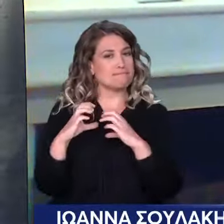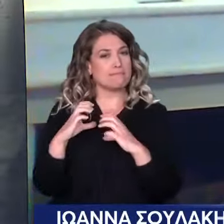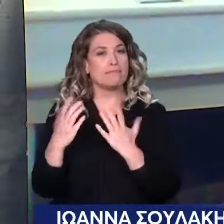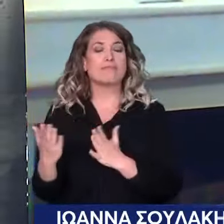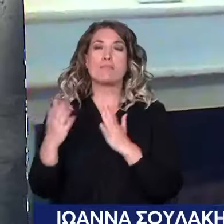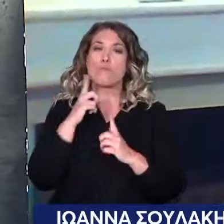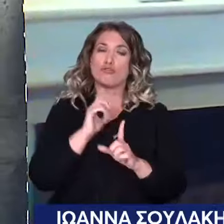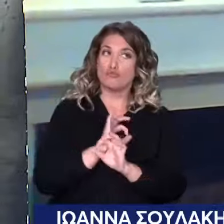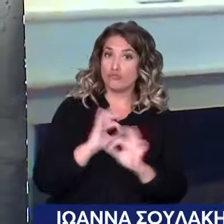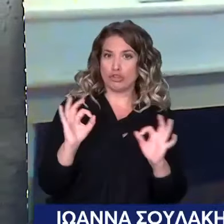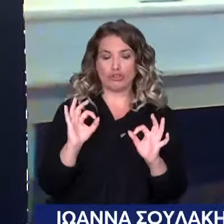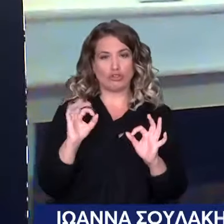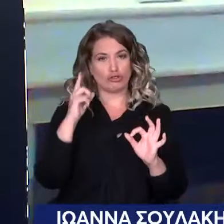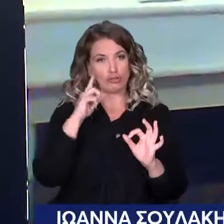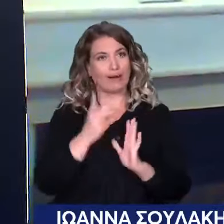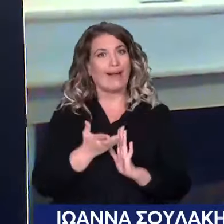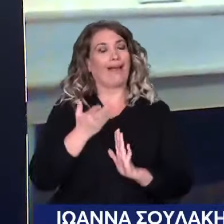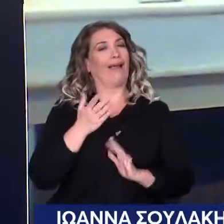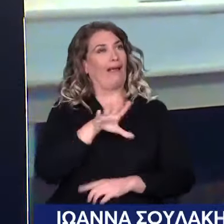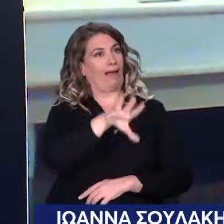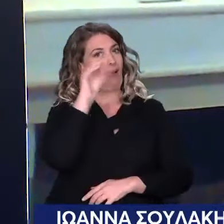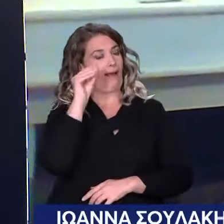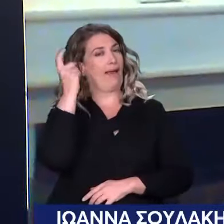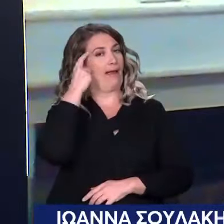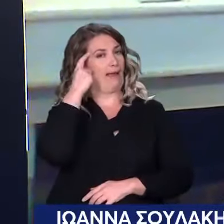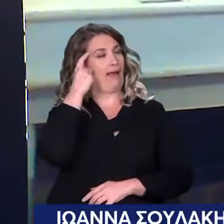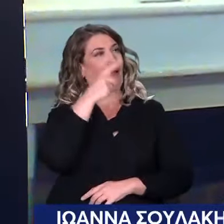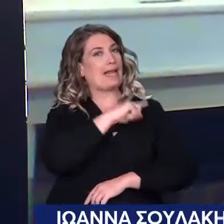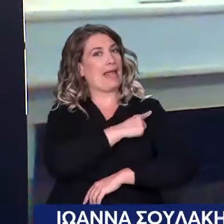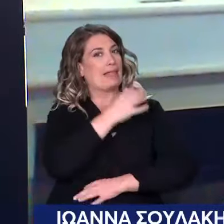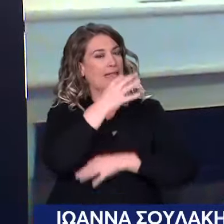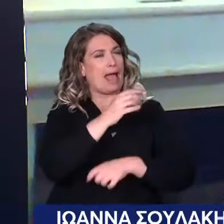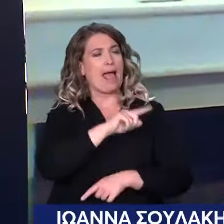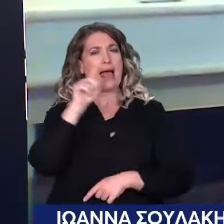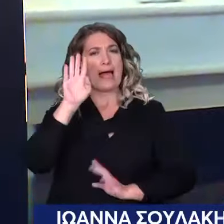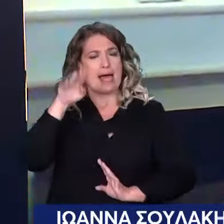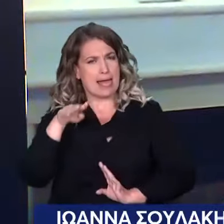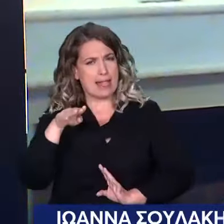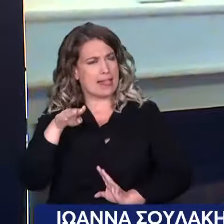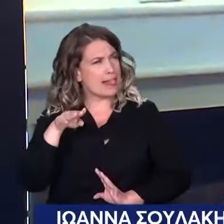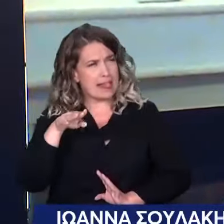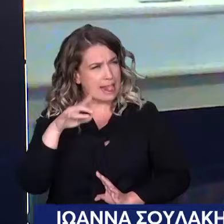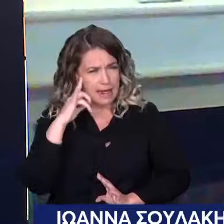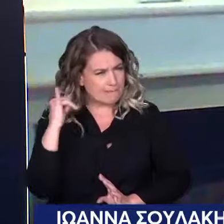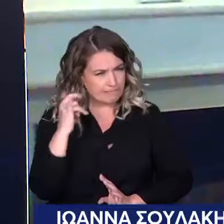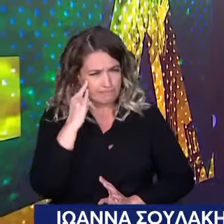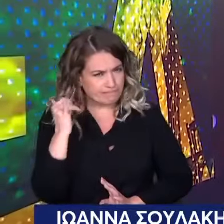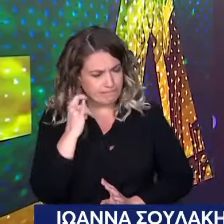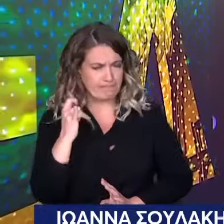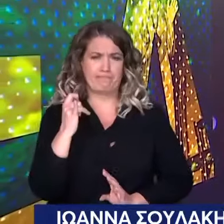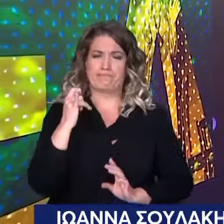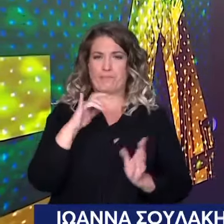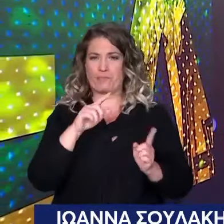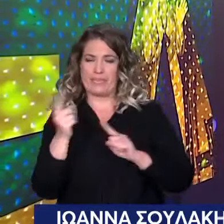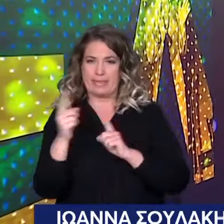Άλλες φορές μπορεί να κατανοήσει τι της λένε η γιατρή και άλλες φορές είναι πολύ πιο δύσκολο. Βέβαια, λαμβάνει